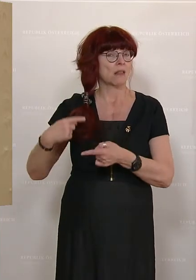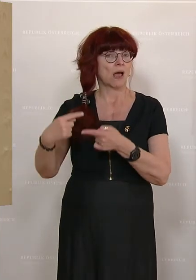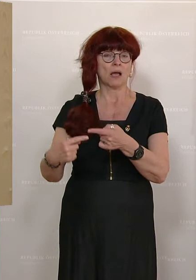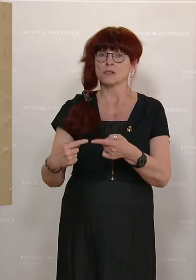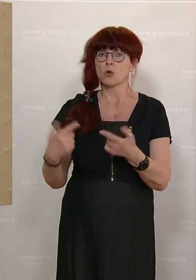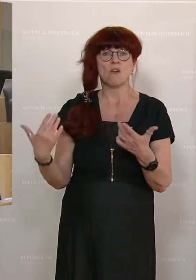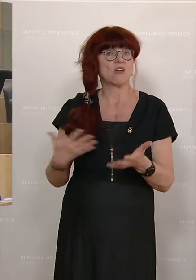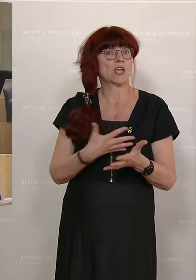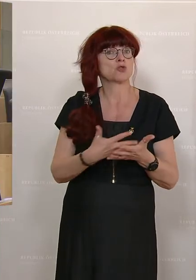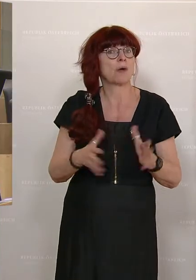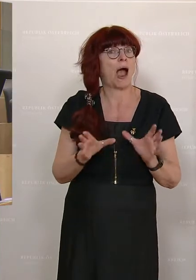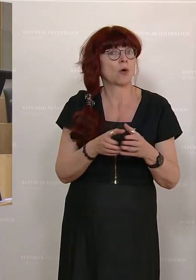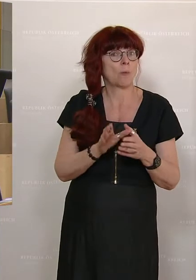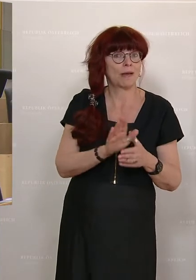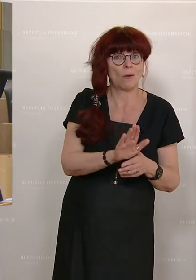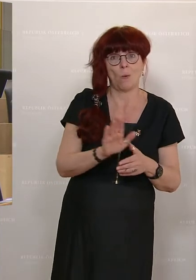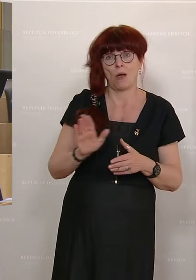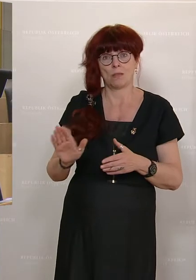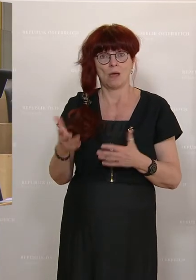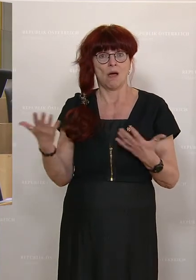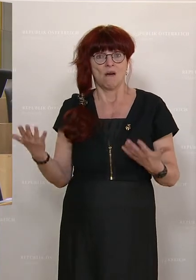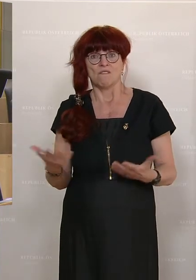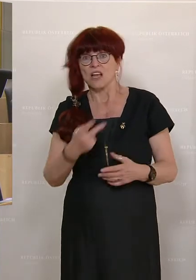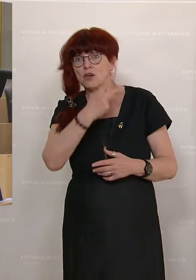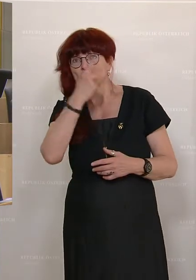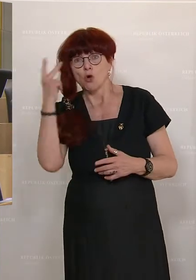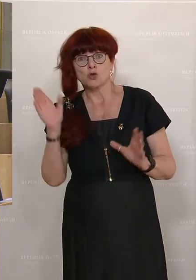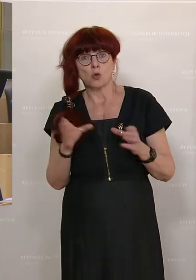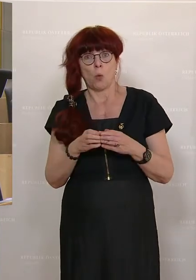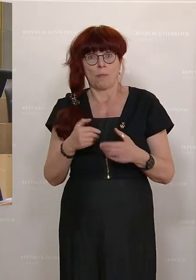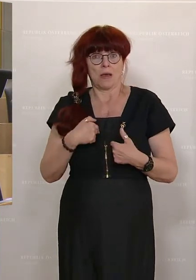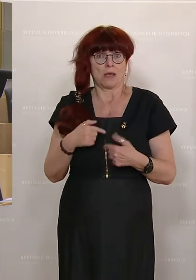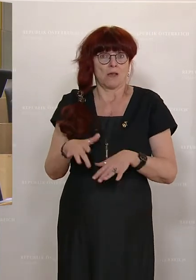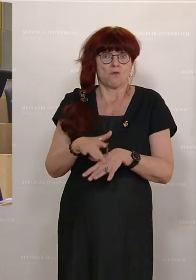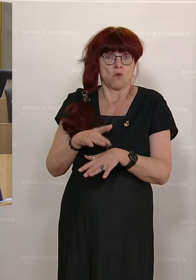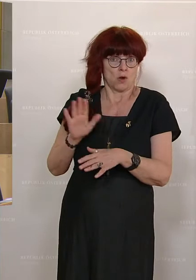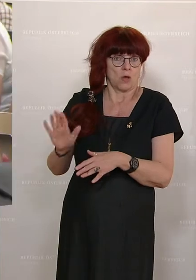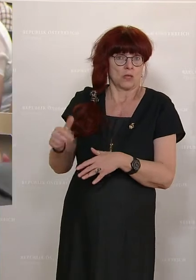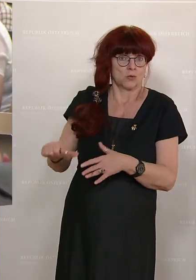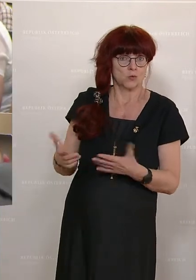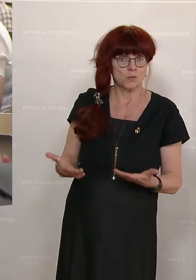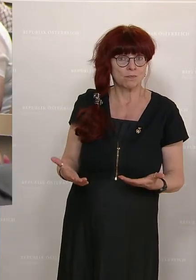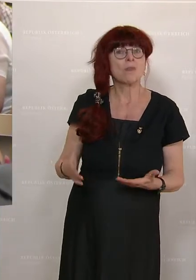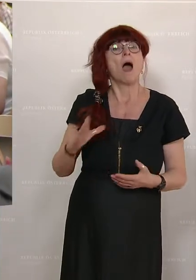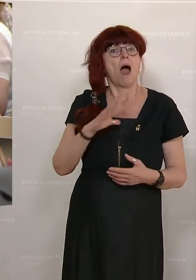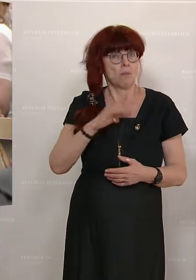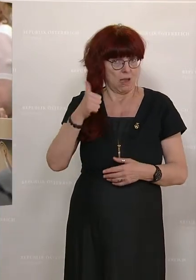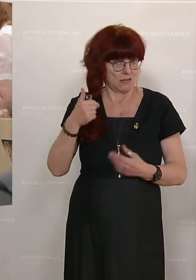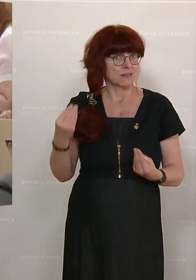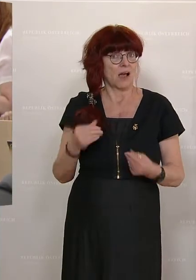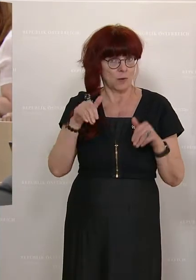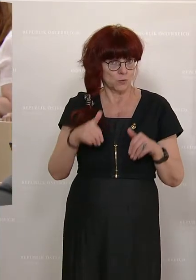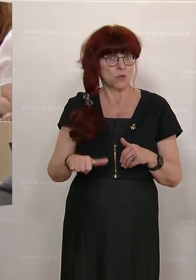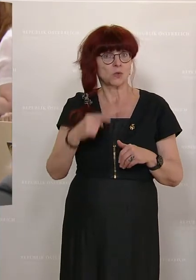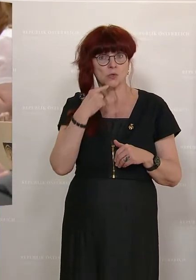angehörte, welcher Volksgruppe man sich zugehörig fühlte. Und eines kann man auf jeden Fall sagen, in